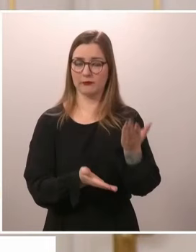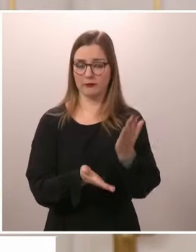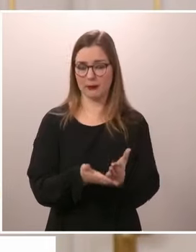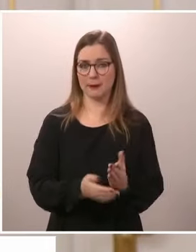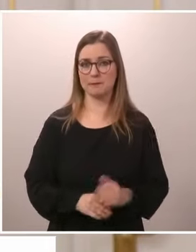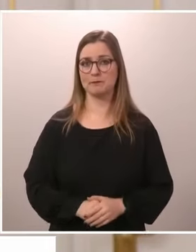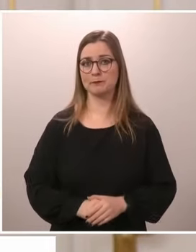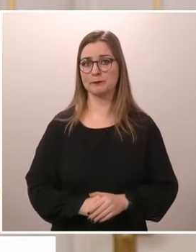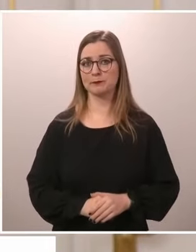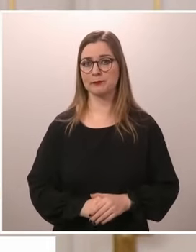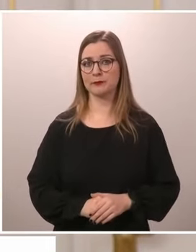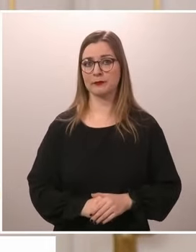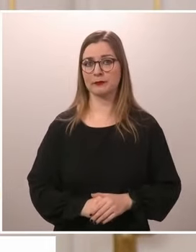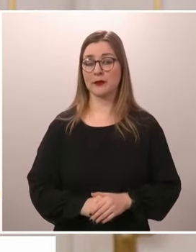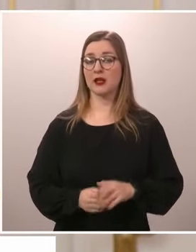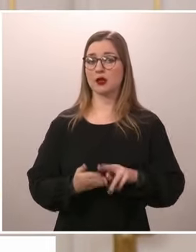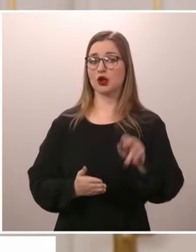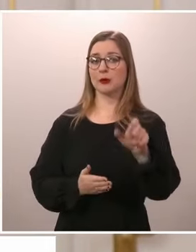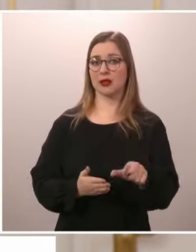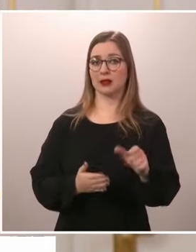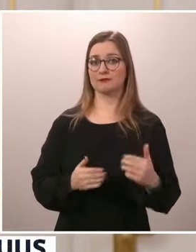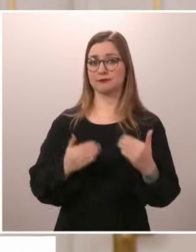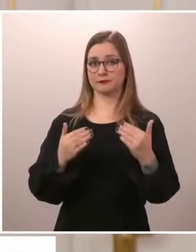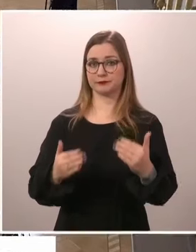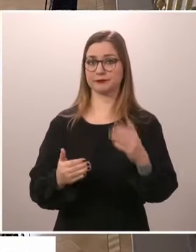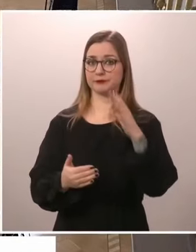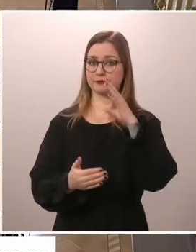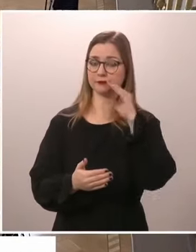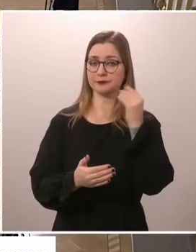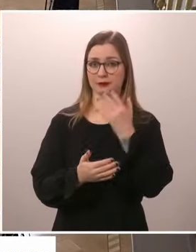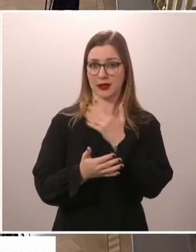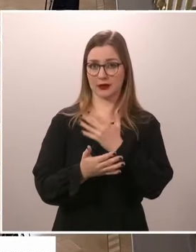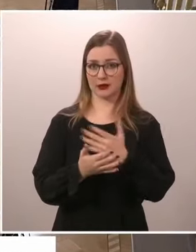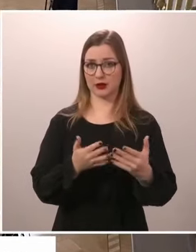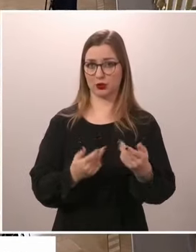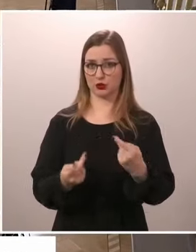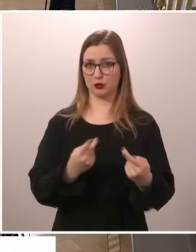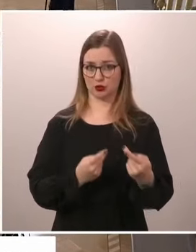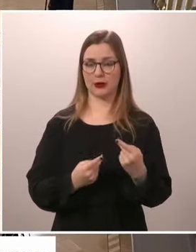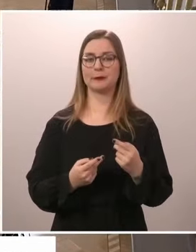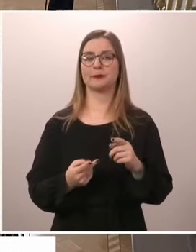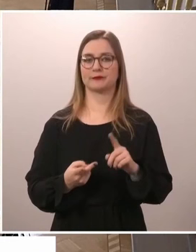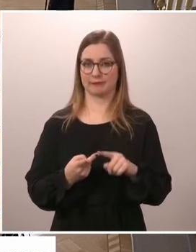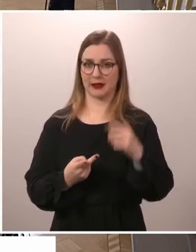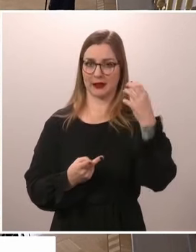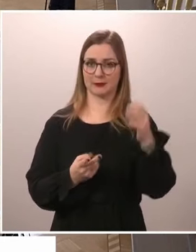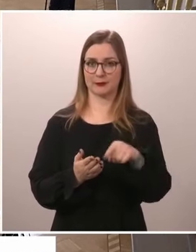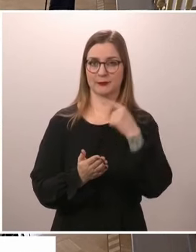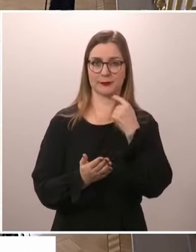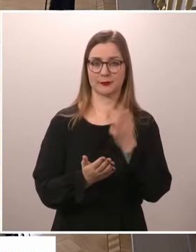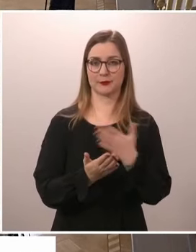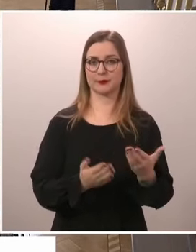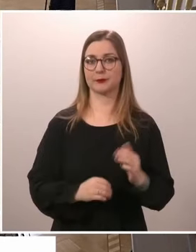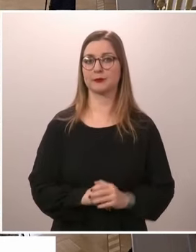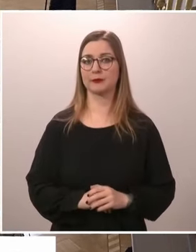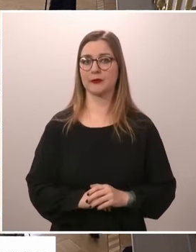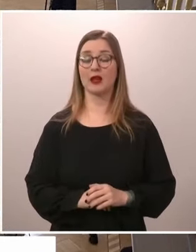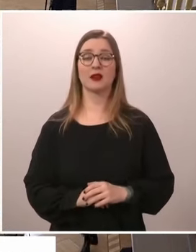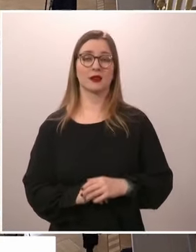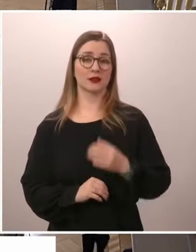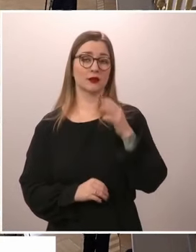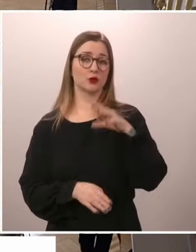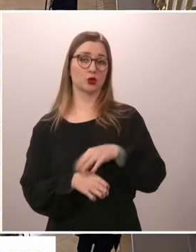Jatketaan täältä vasemmalta puolelta ensin Sveriges Radio ja sitten Helsingin Sanomat. Hei, Carina Holmberg, Sveriges Radio.